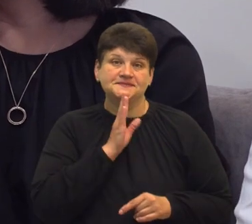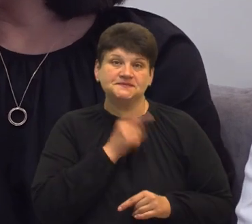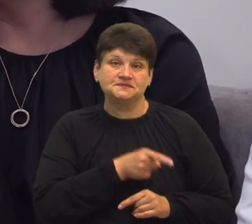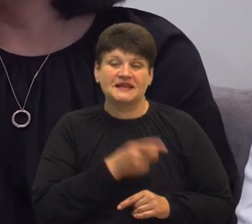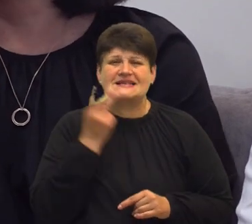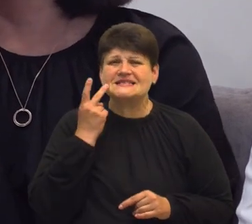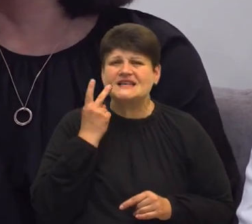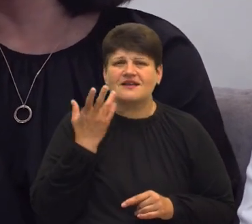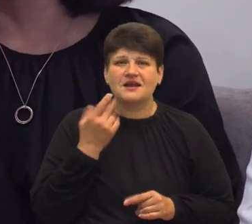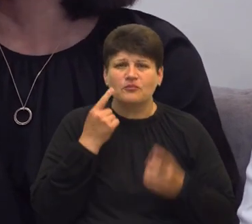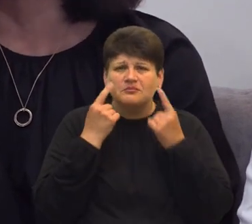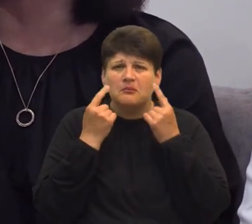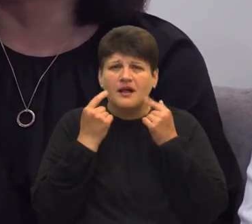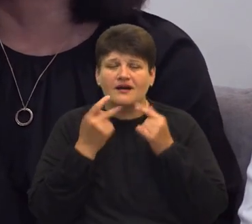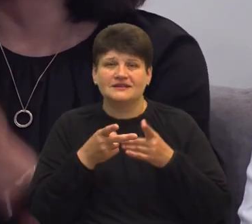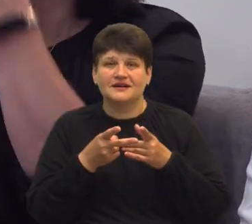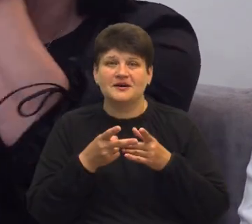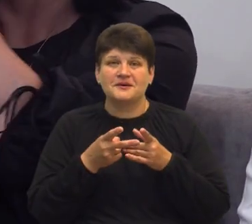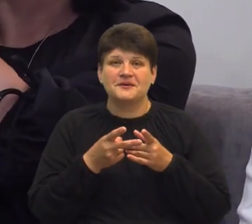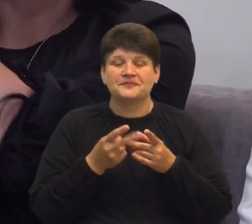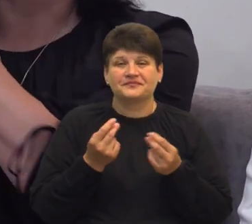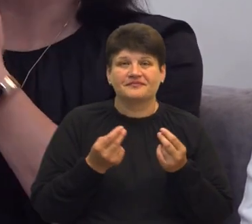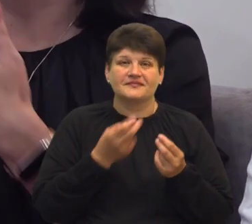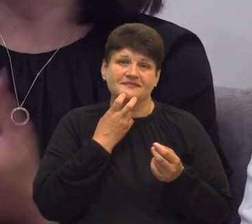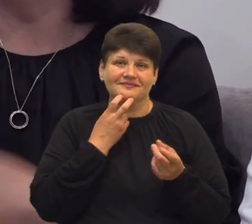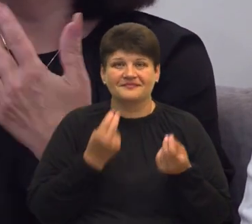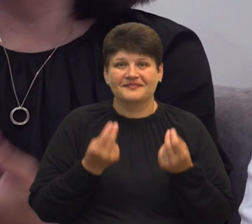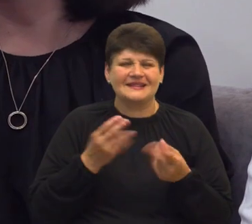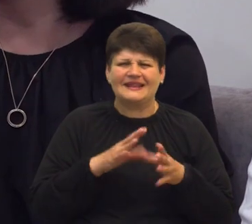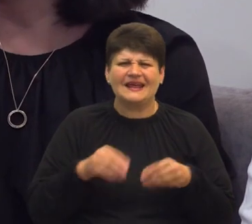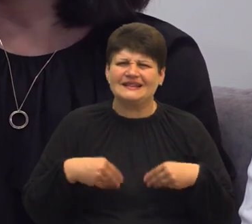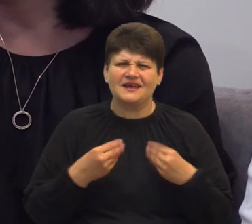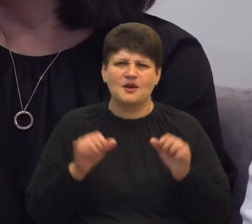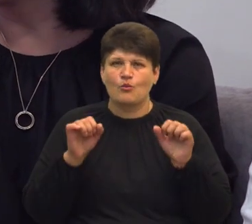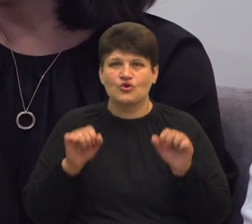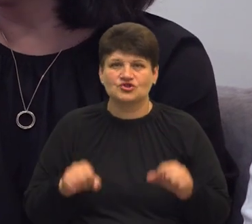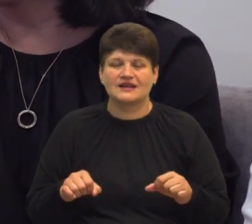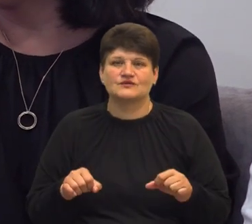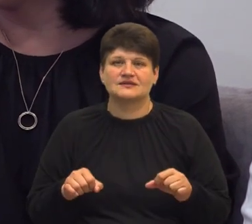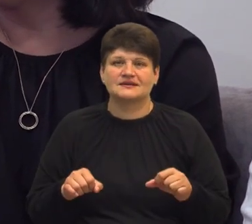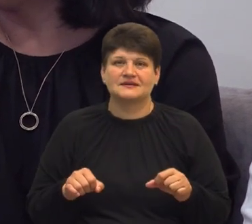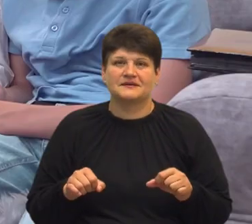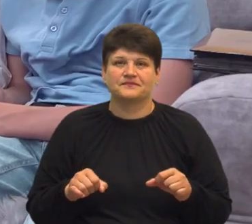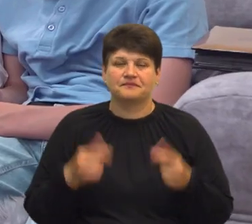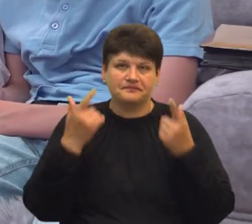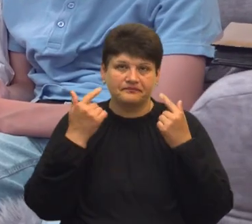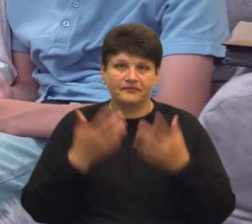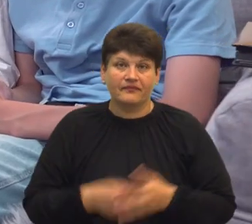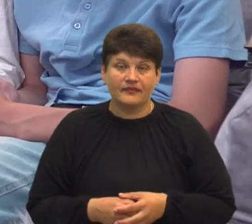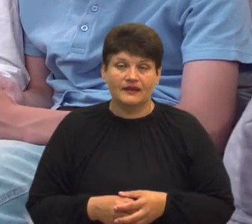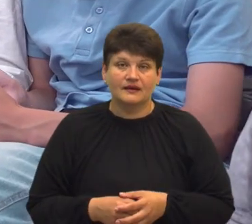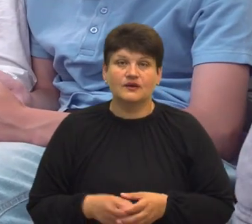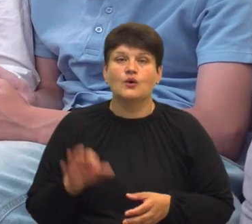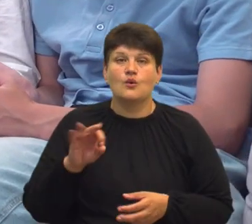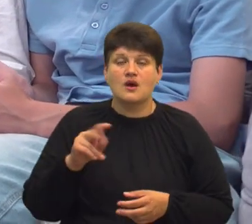Тільки я починаю плакати, вона відволікає. Не дає мені можливість пірнути в це все. Ольга